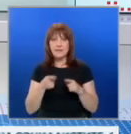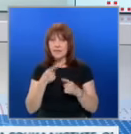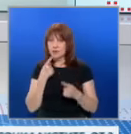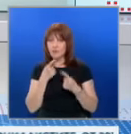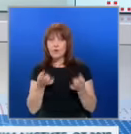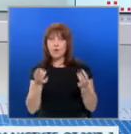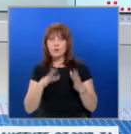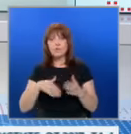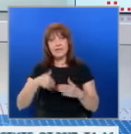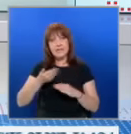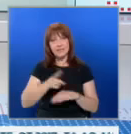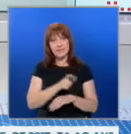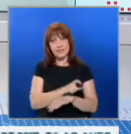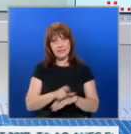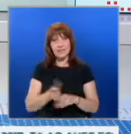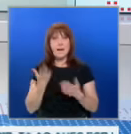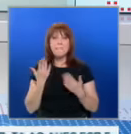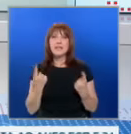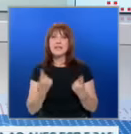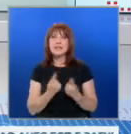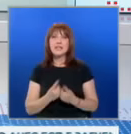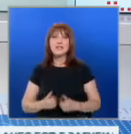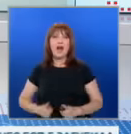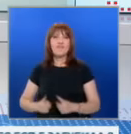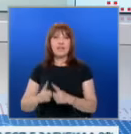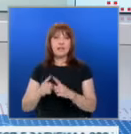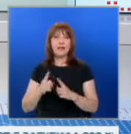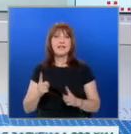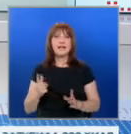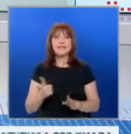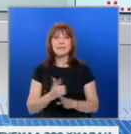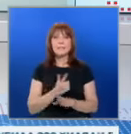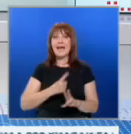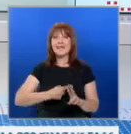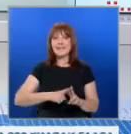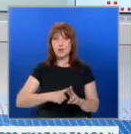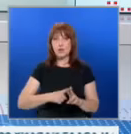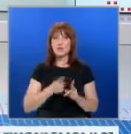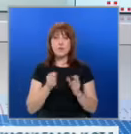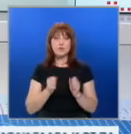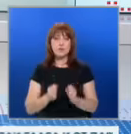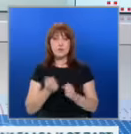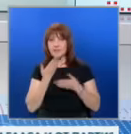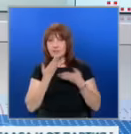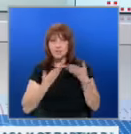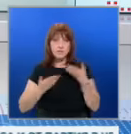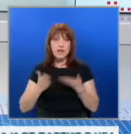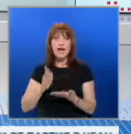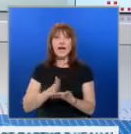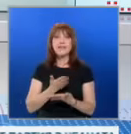разговарят отново следващата седмица, преди срещата на върха на лидерите на 17 юни, на която се очаква да се обсъжда